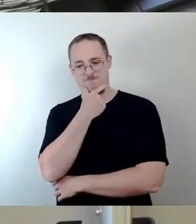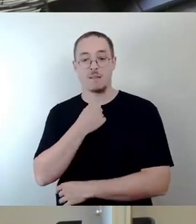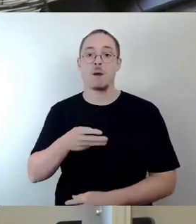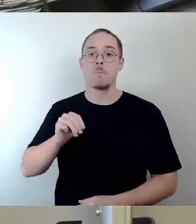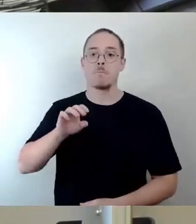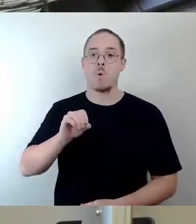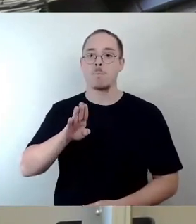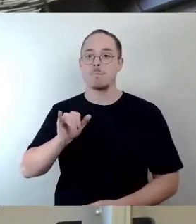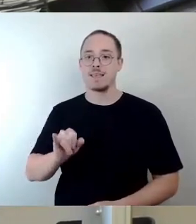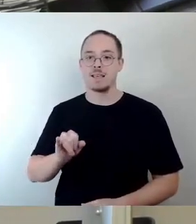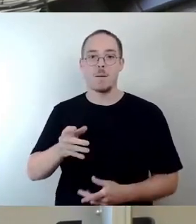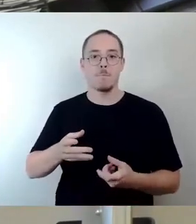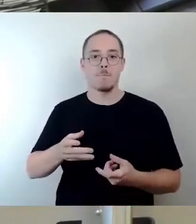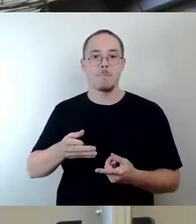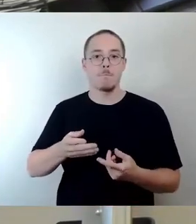der Zukunft nicht lösen. Danke.